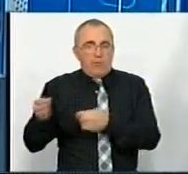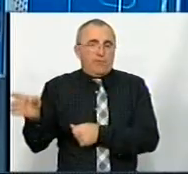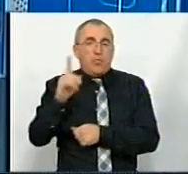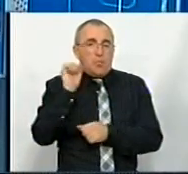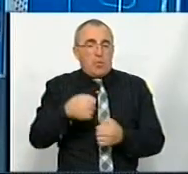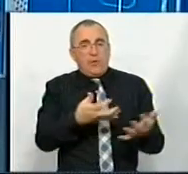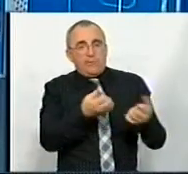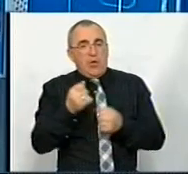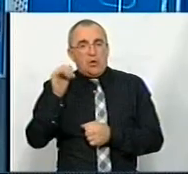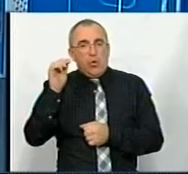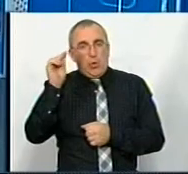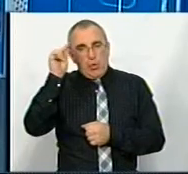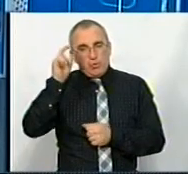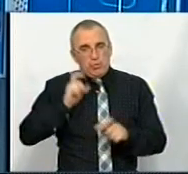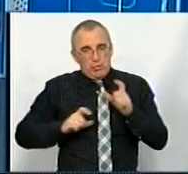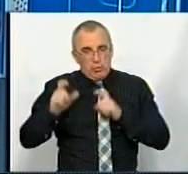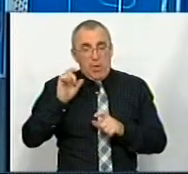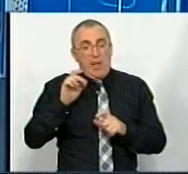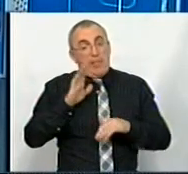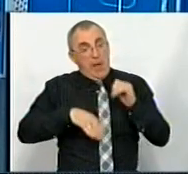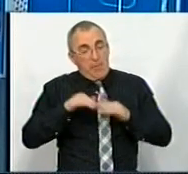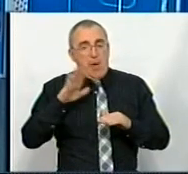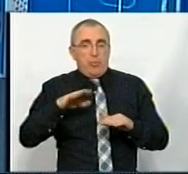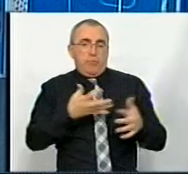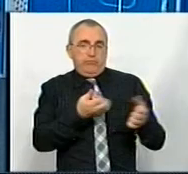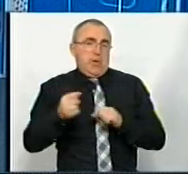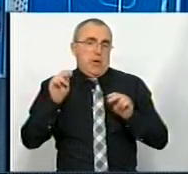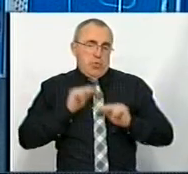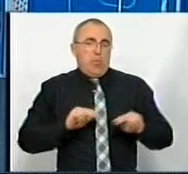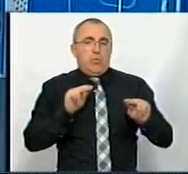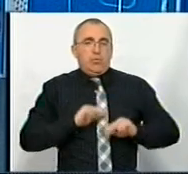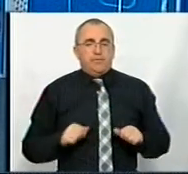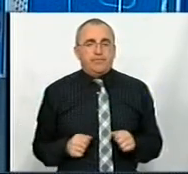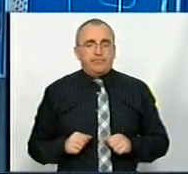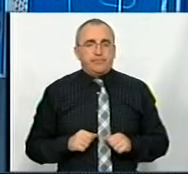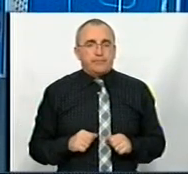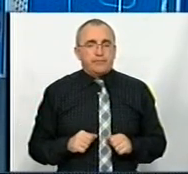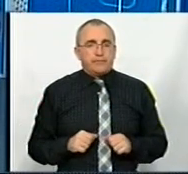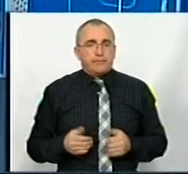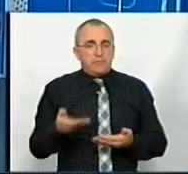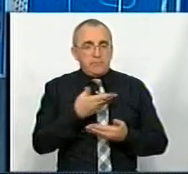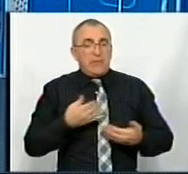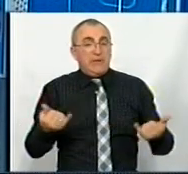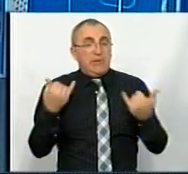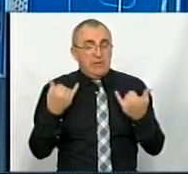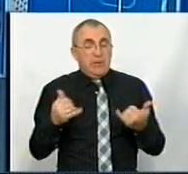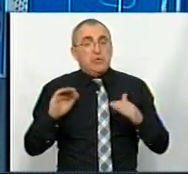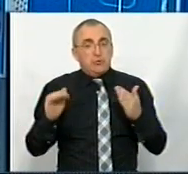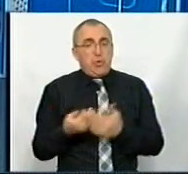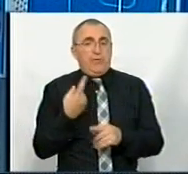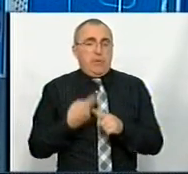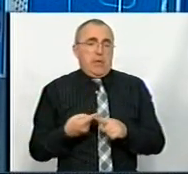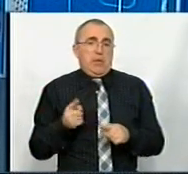може взяти студентів на початку на практику, потім на роботу. Але ми зараз знов-таки